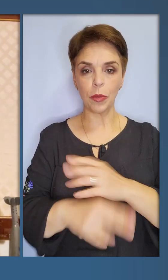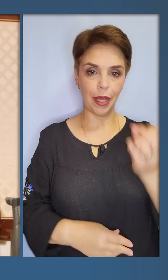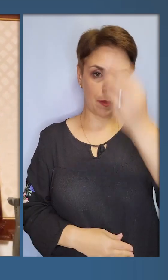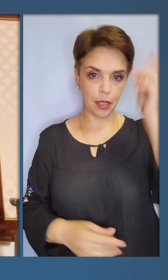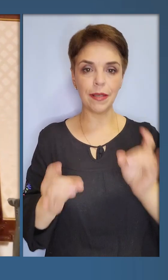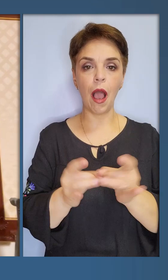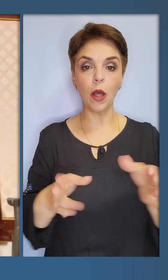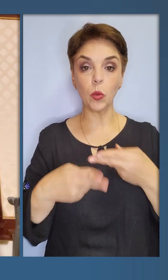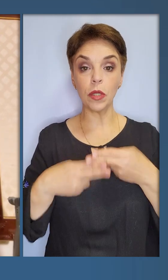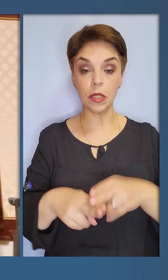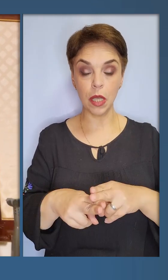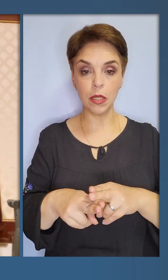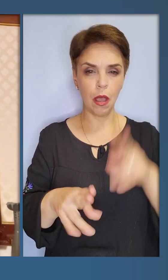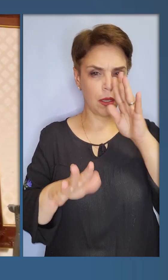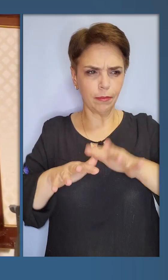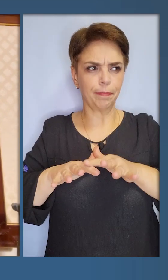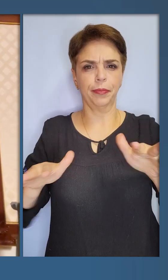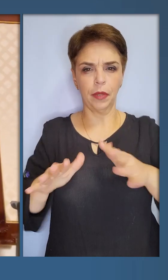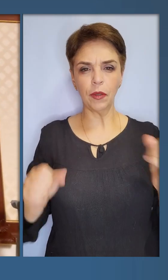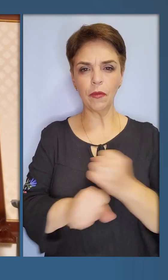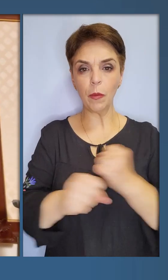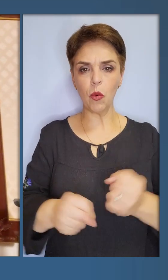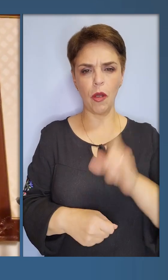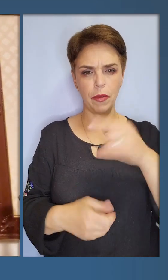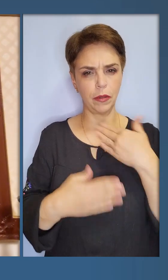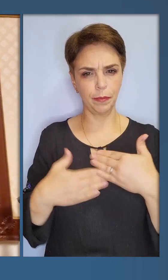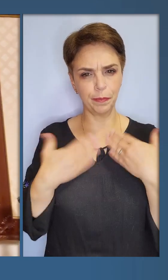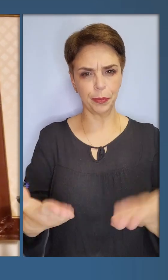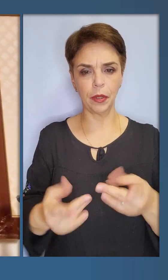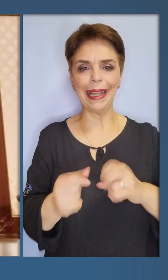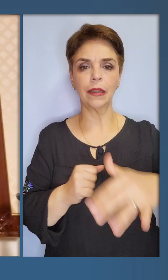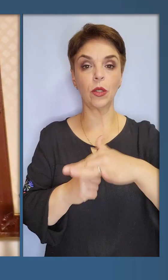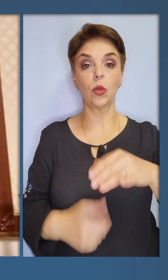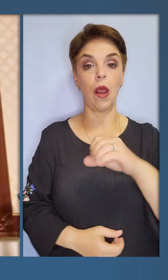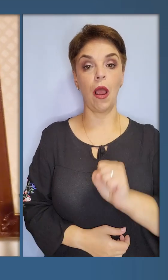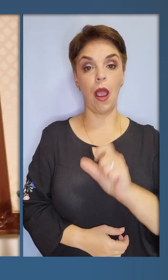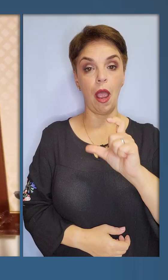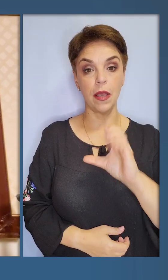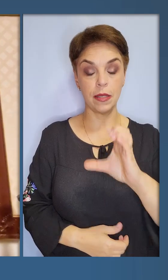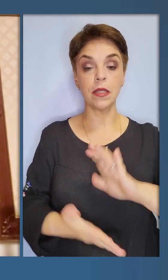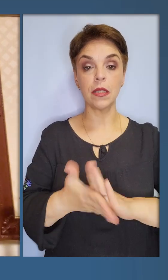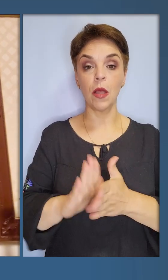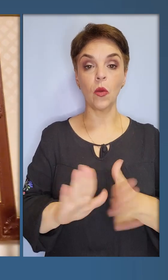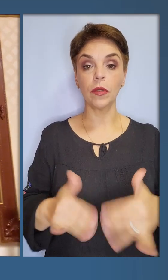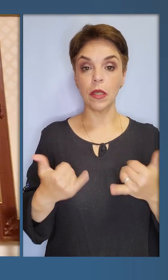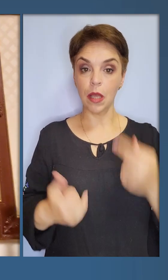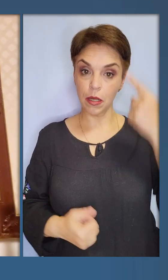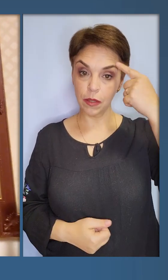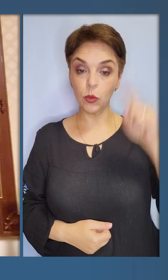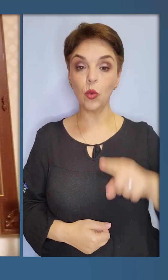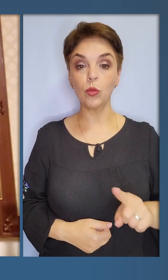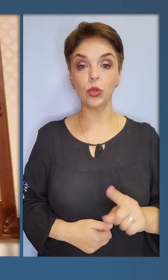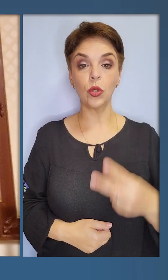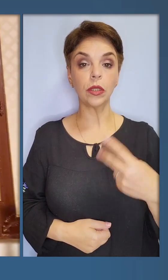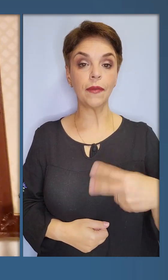була Хмельницька атомна станція. Хвилою від вибуху вибуло вікна, зокрема, і на території АЕС. Станом на зараз відомо,